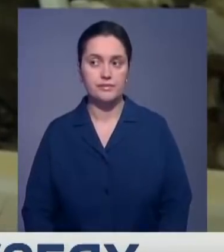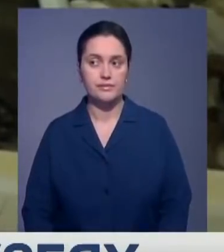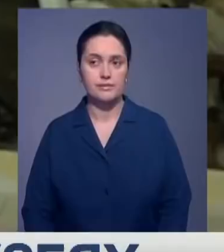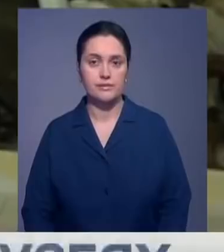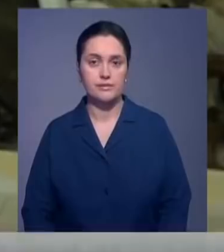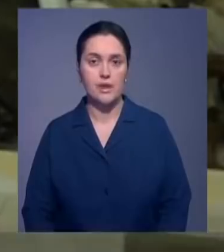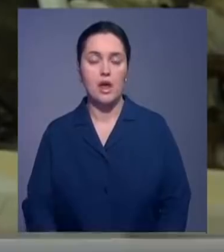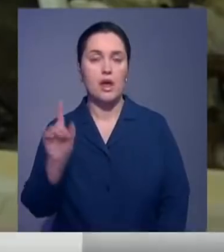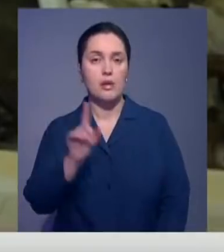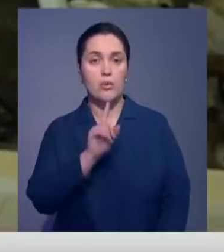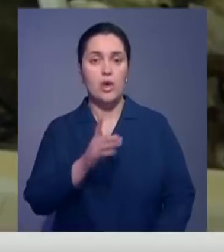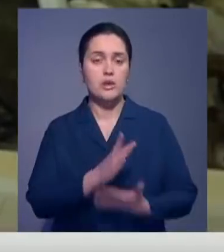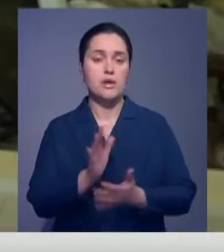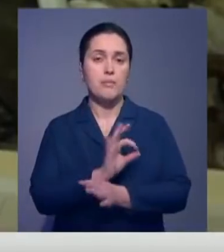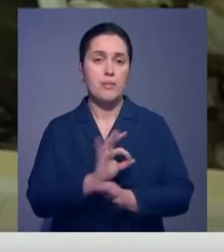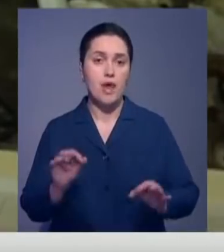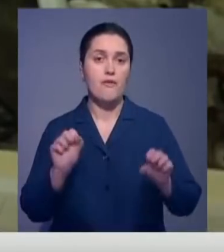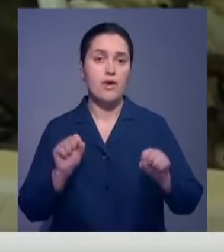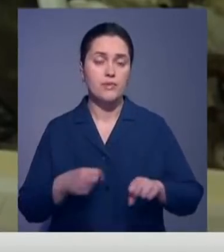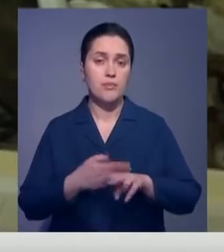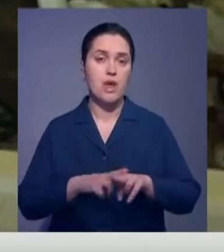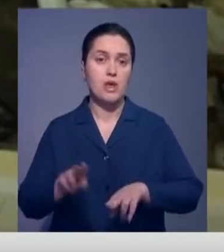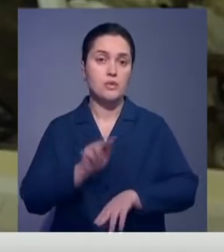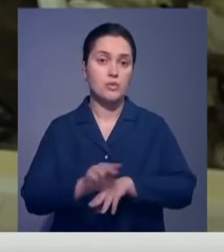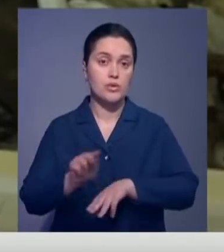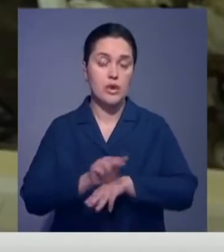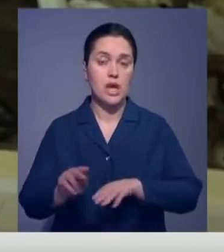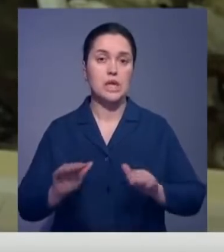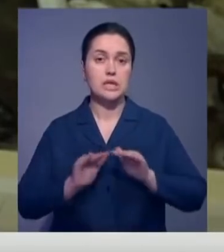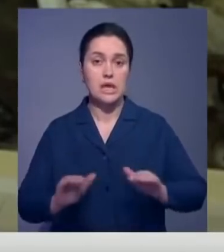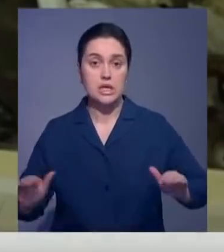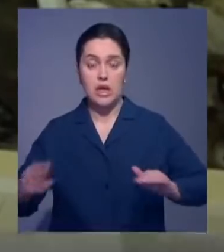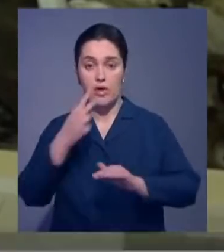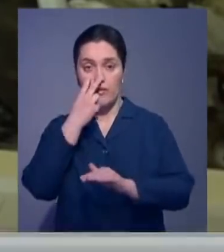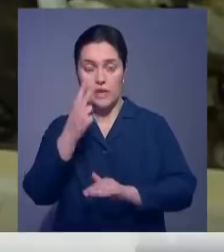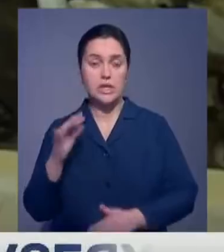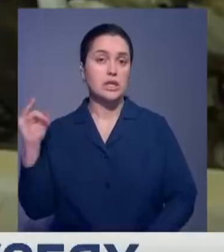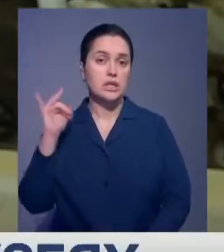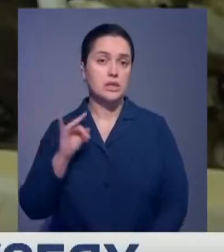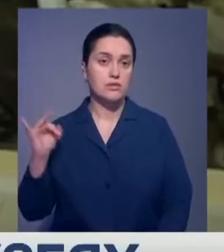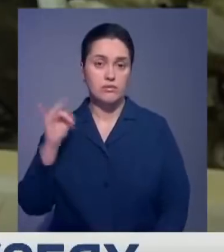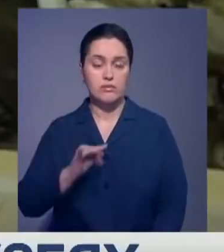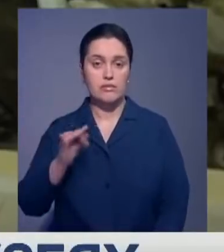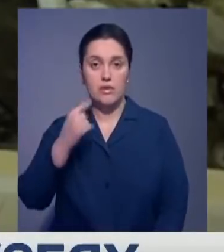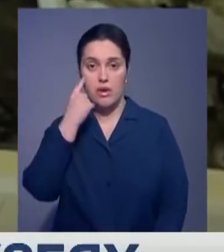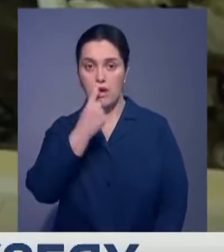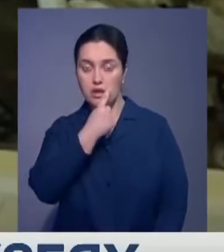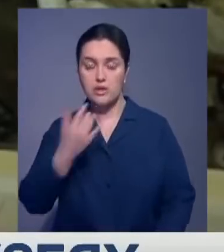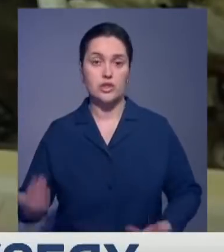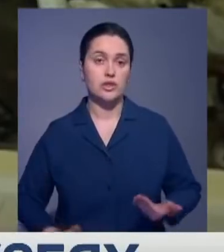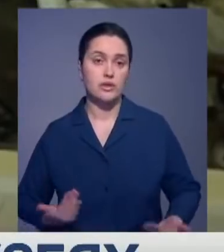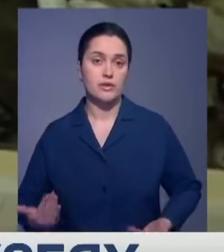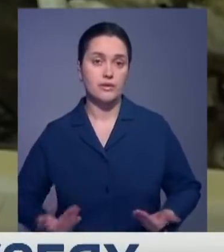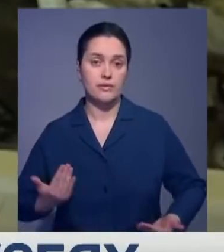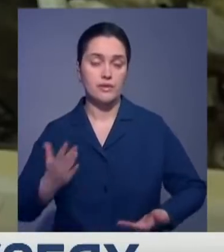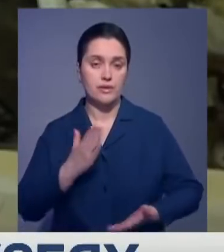В музее есть прекрасные возможности закрепить изучаемый материал, потому что дети видят многие исторические данные визуально. Это совместимо из